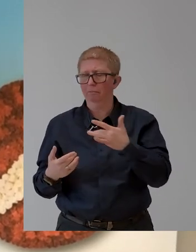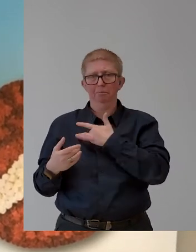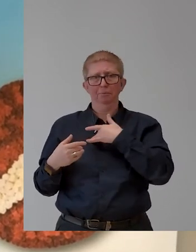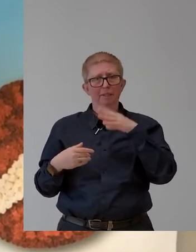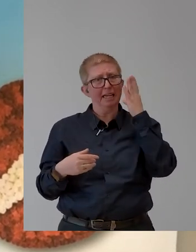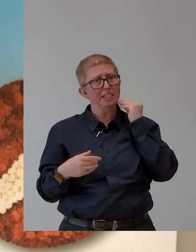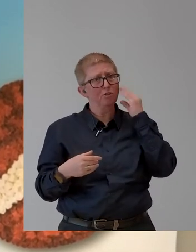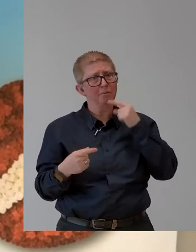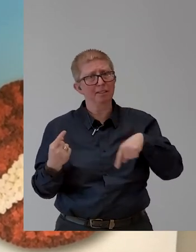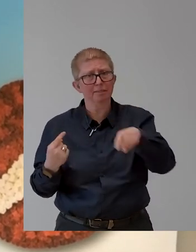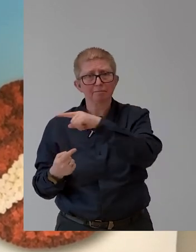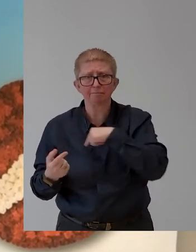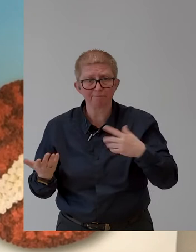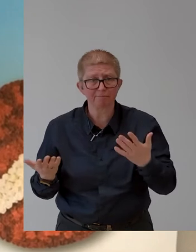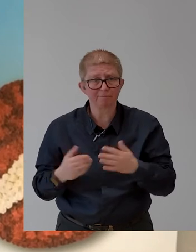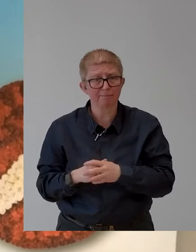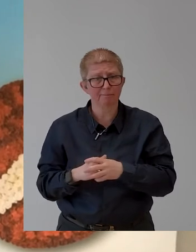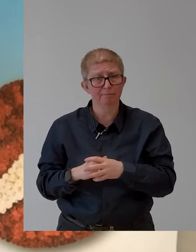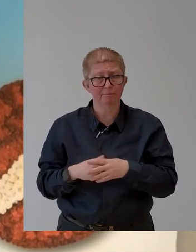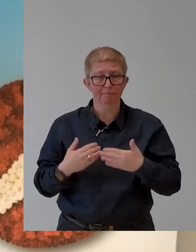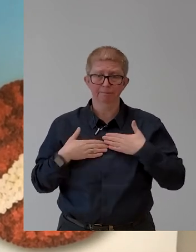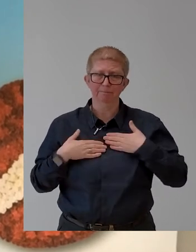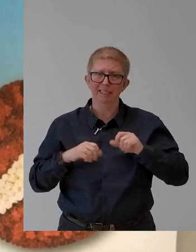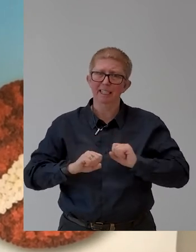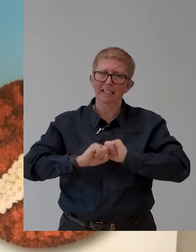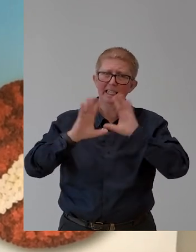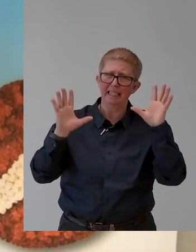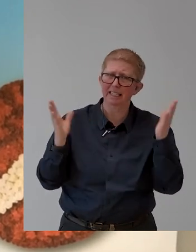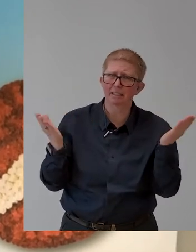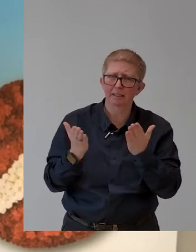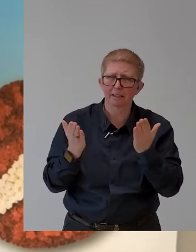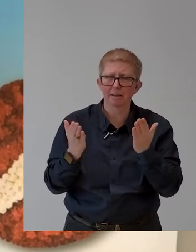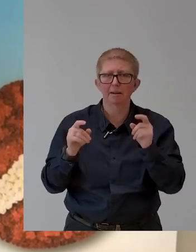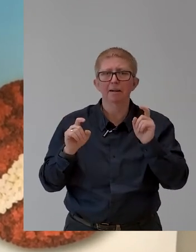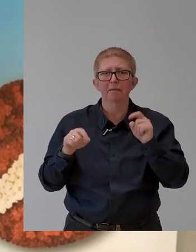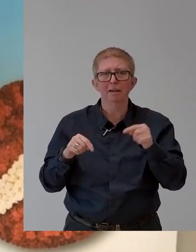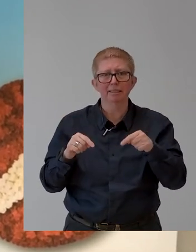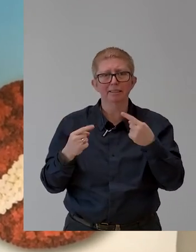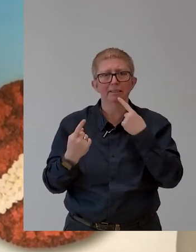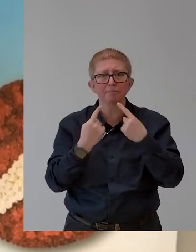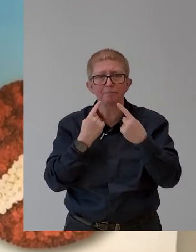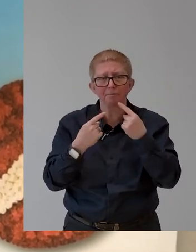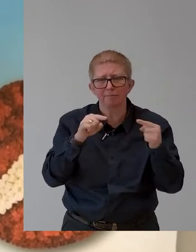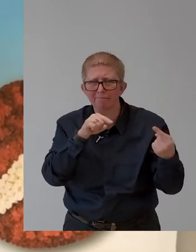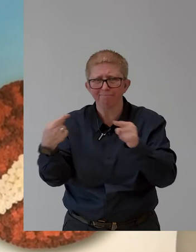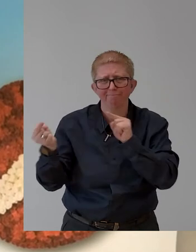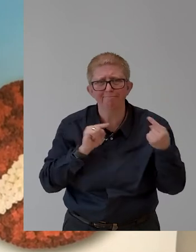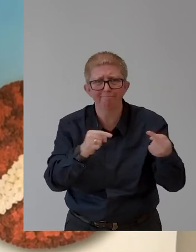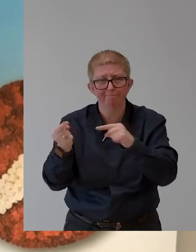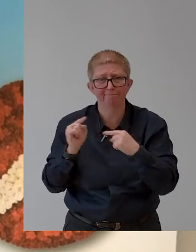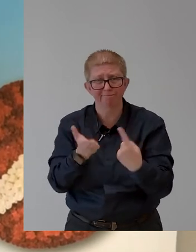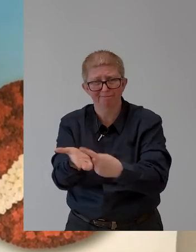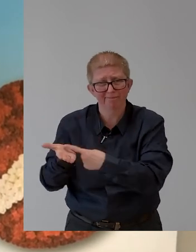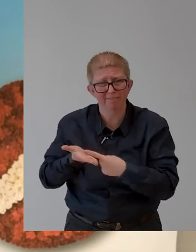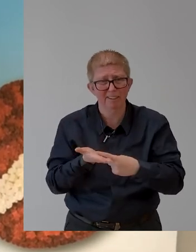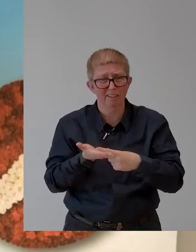And I think it was and will be also discussed. The more diverse an organization is, the easier